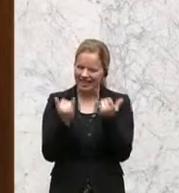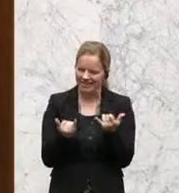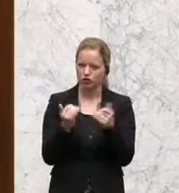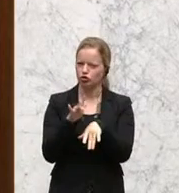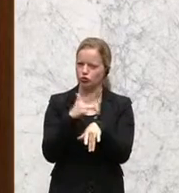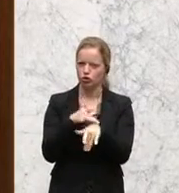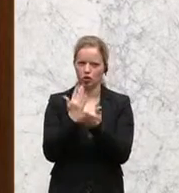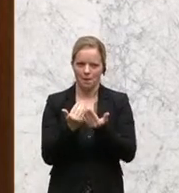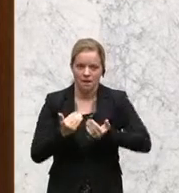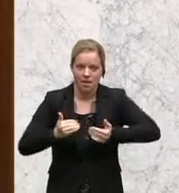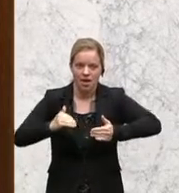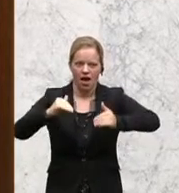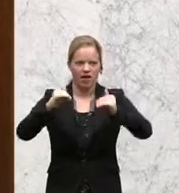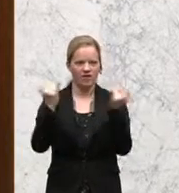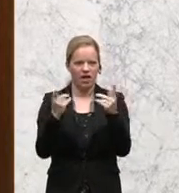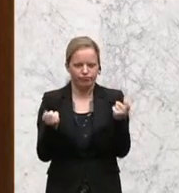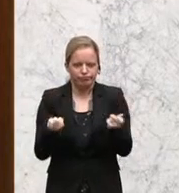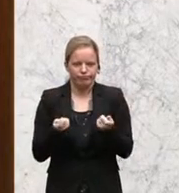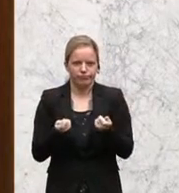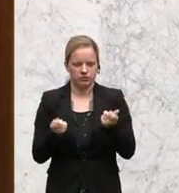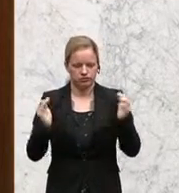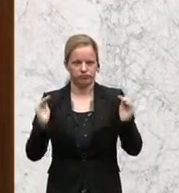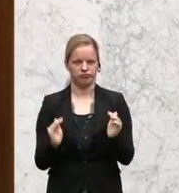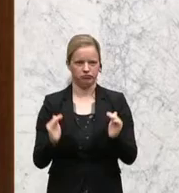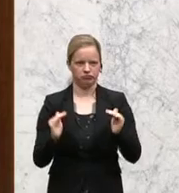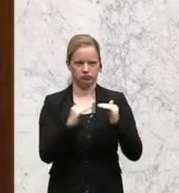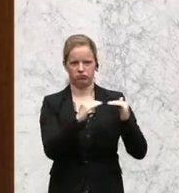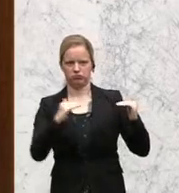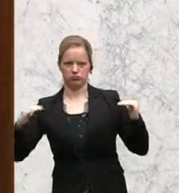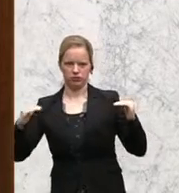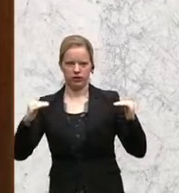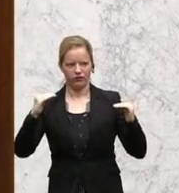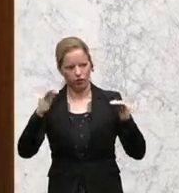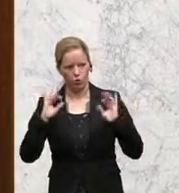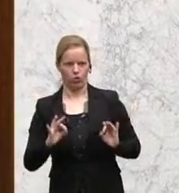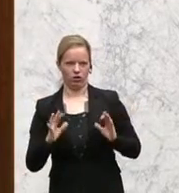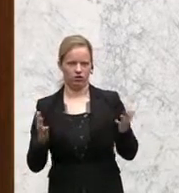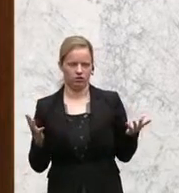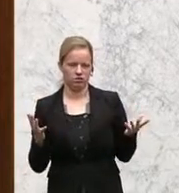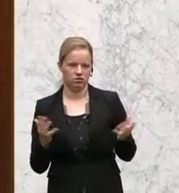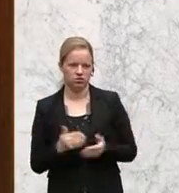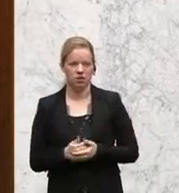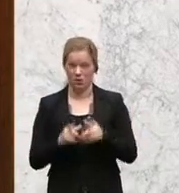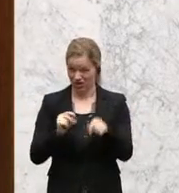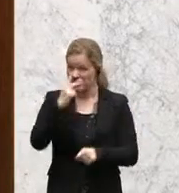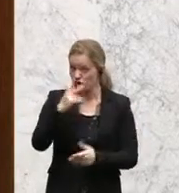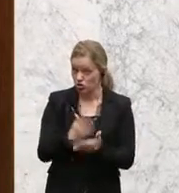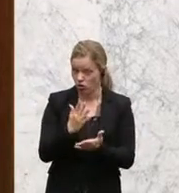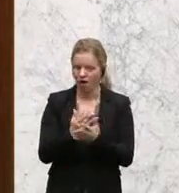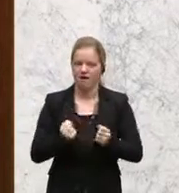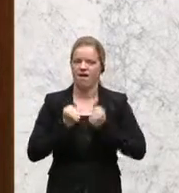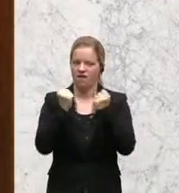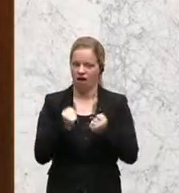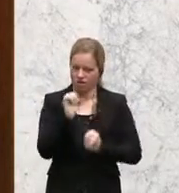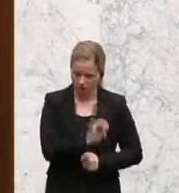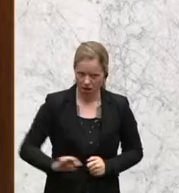Anstieg wieder auf das vernünftige Maß zurückbringen. Wir wissen, dass vor allem Gewaltdelikte auch im Zunehmen sind, dass